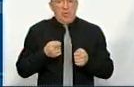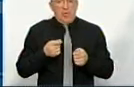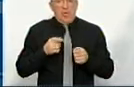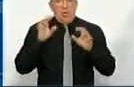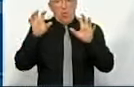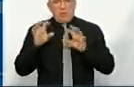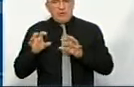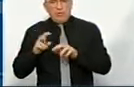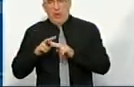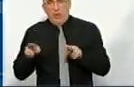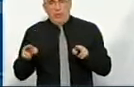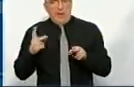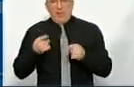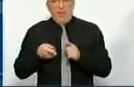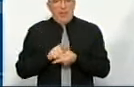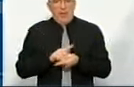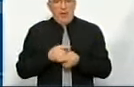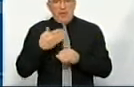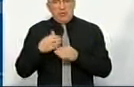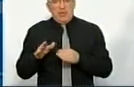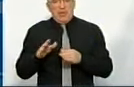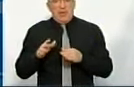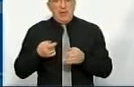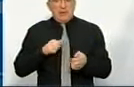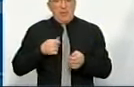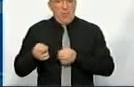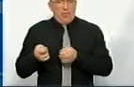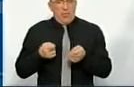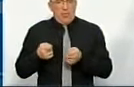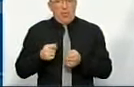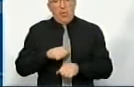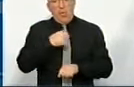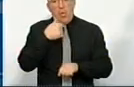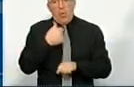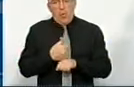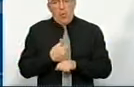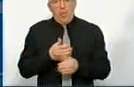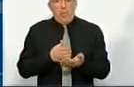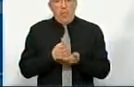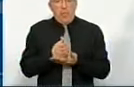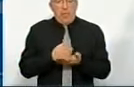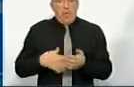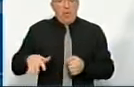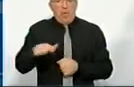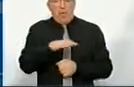Конституція наша ще не поміняна в частині місцевого самов'язування, говорить про те, що головною посадовою